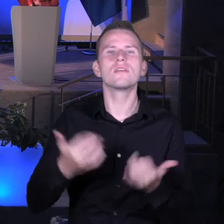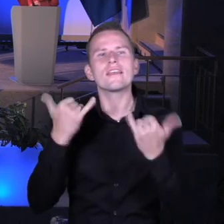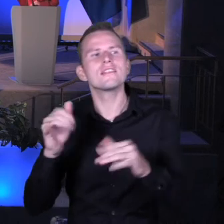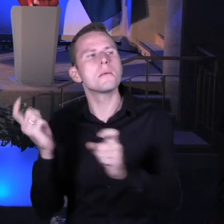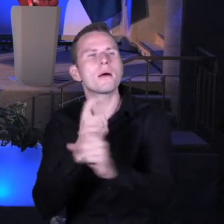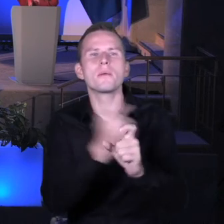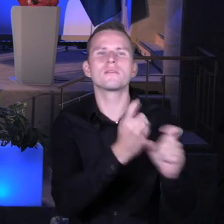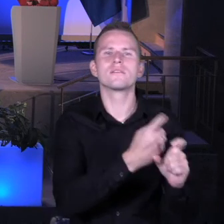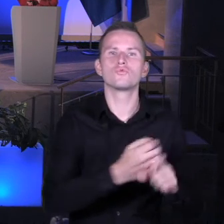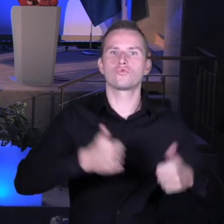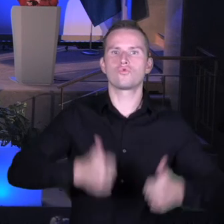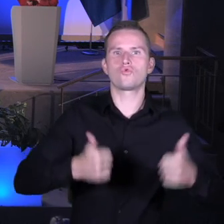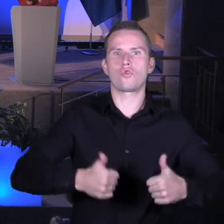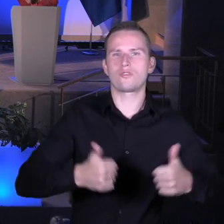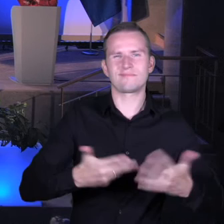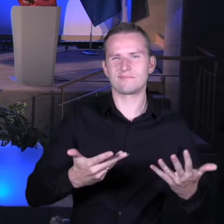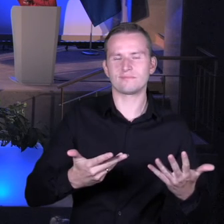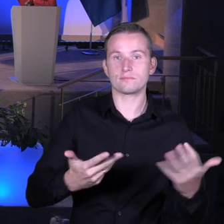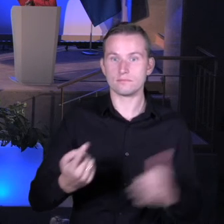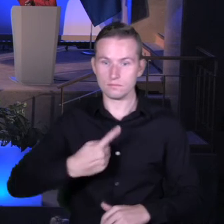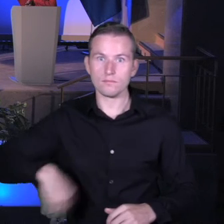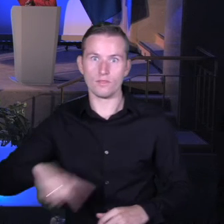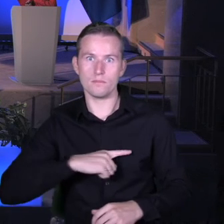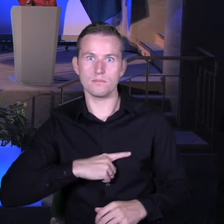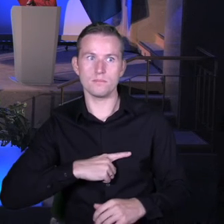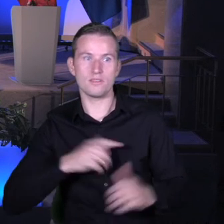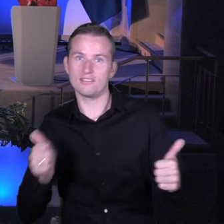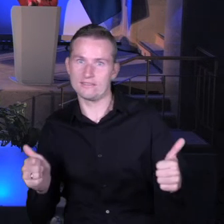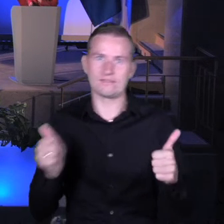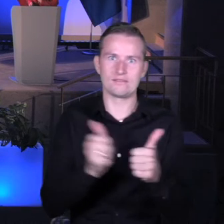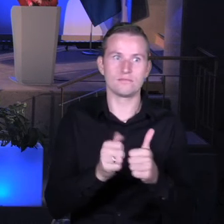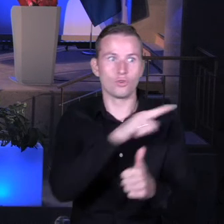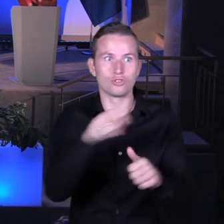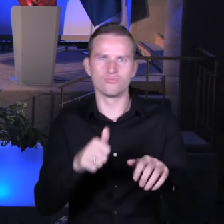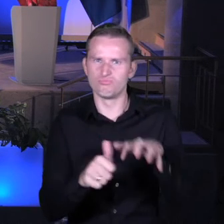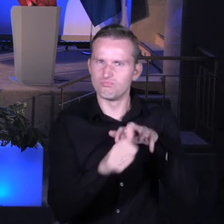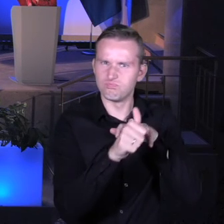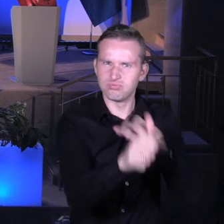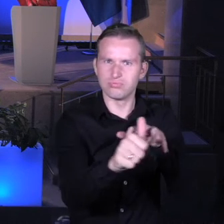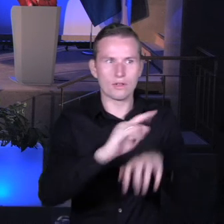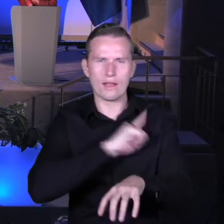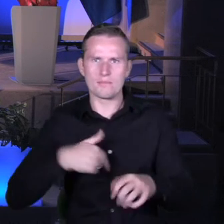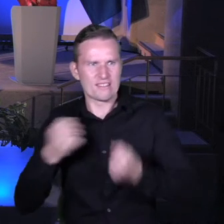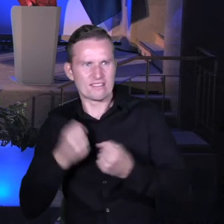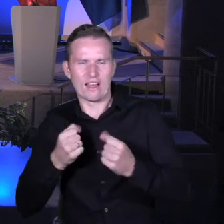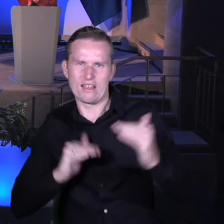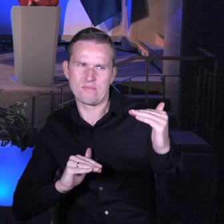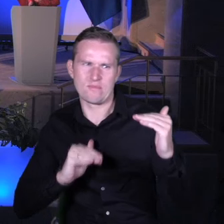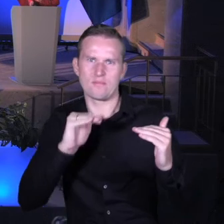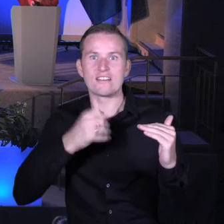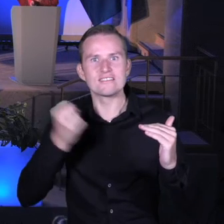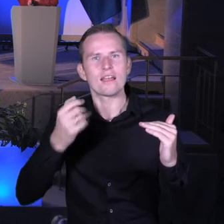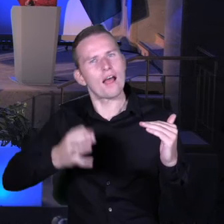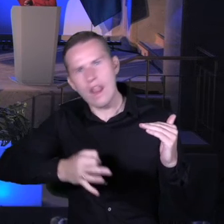stoją w miejscu, tylko my, żeby być w stanie dołączyć do liderów, to musimy być dużo lepsi niż oni. Po to, żeby